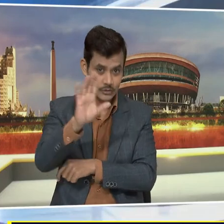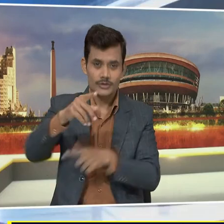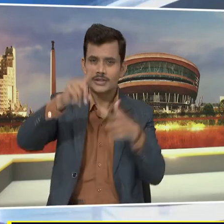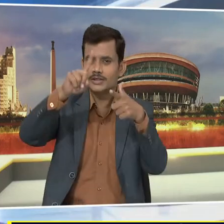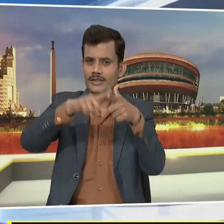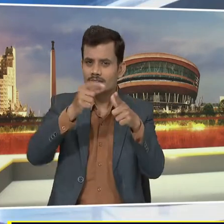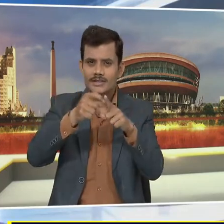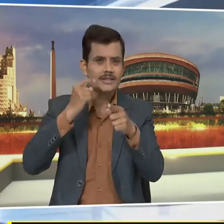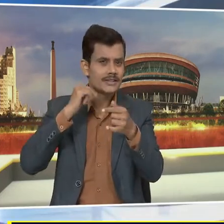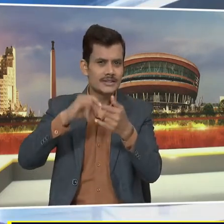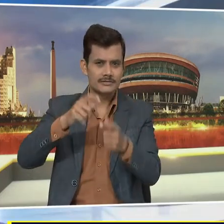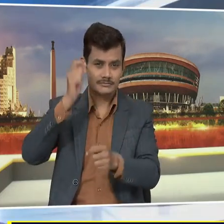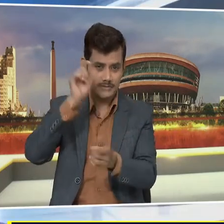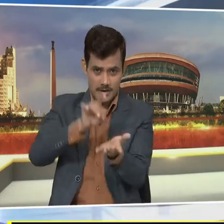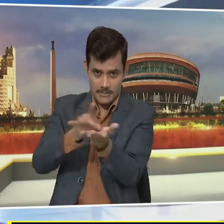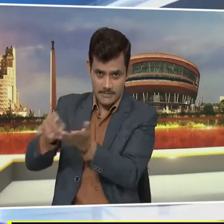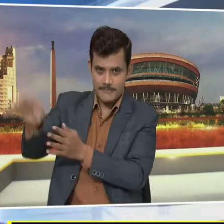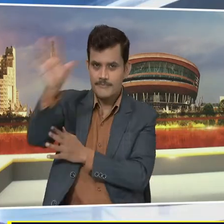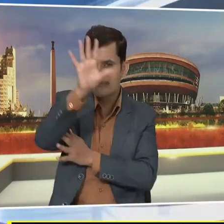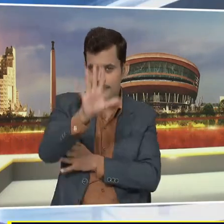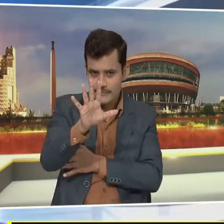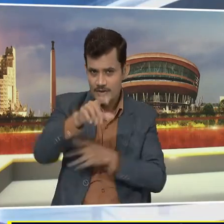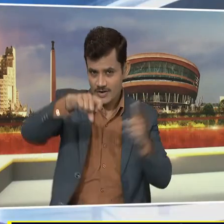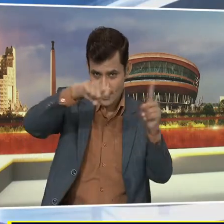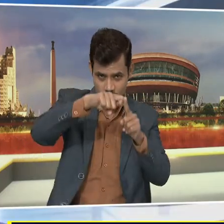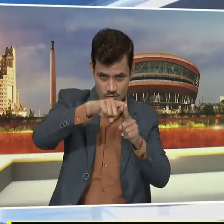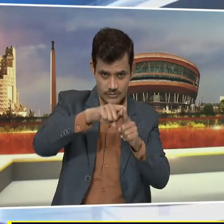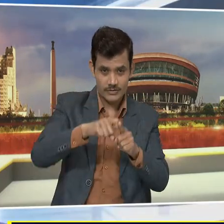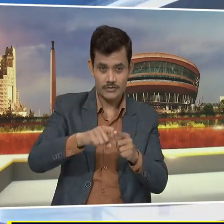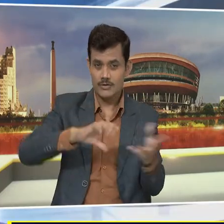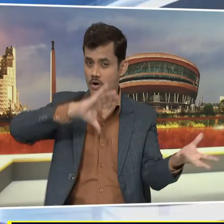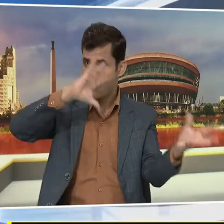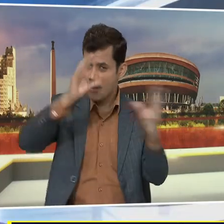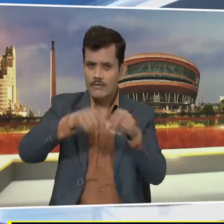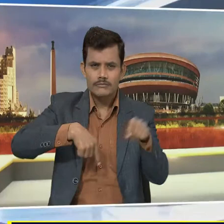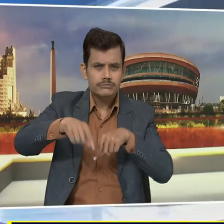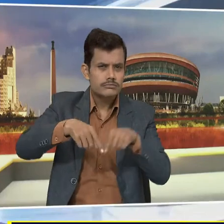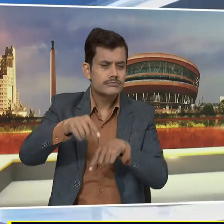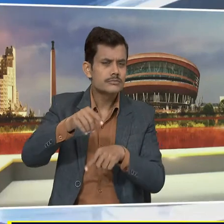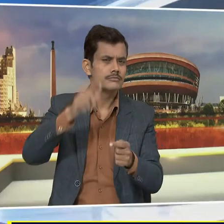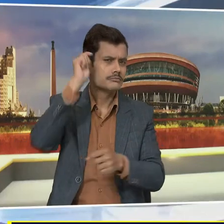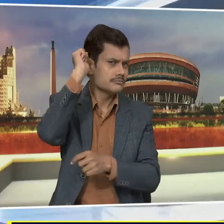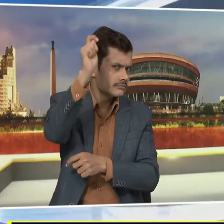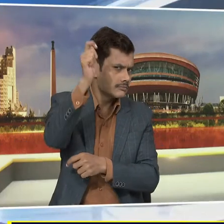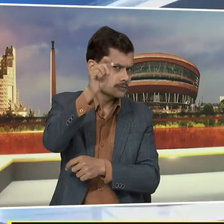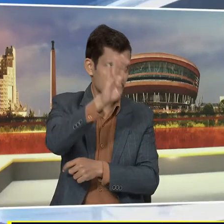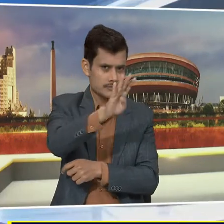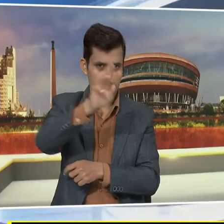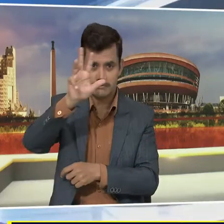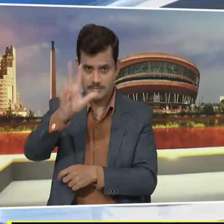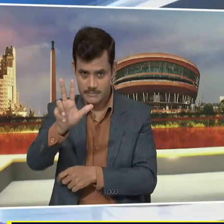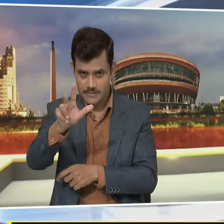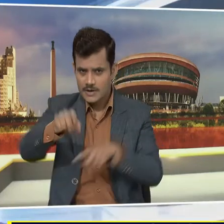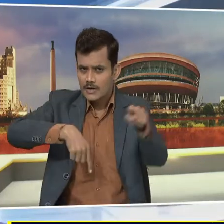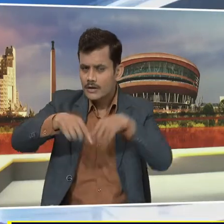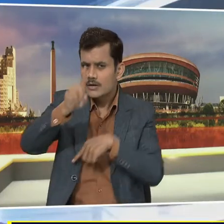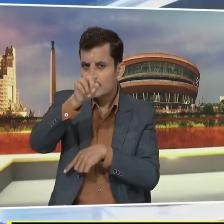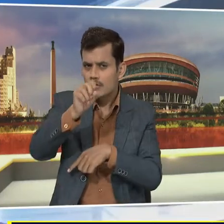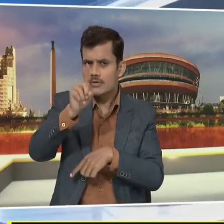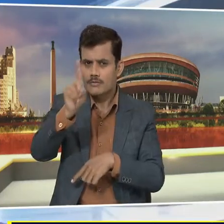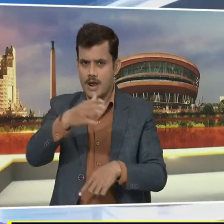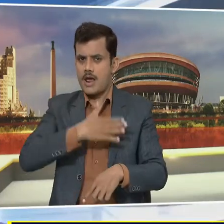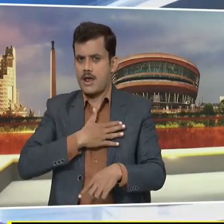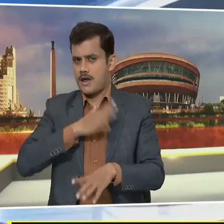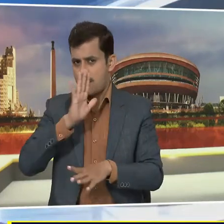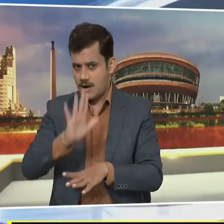जडेजा ने 5 विकेट लिए कोहली ने अपने वन दे करियर का 49 शतक लगाया कोहली 101 रन पर नाबाद